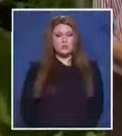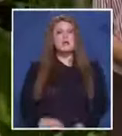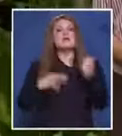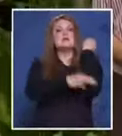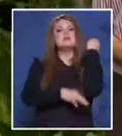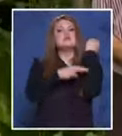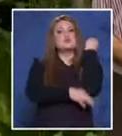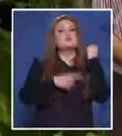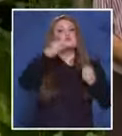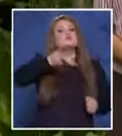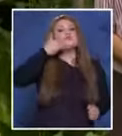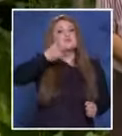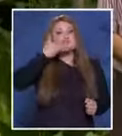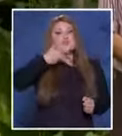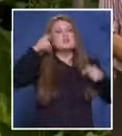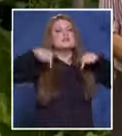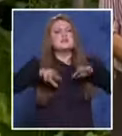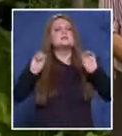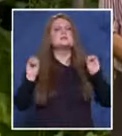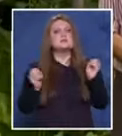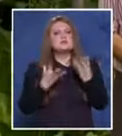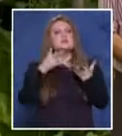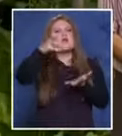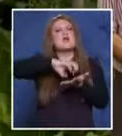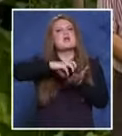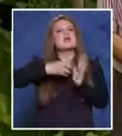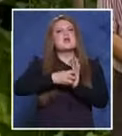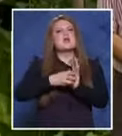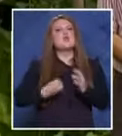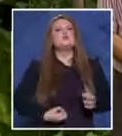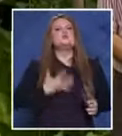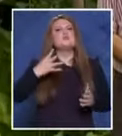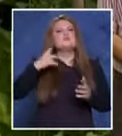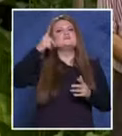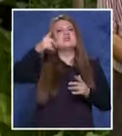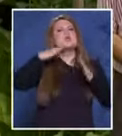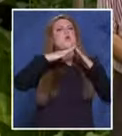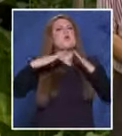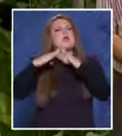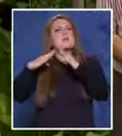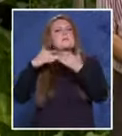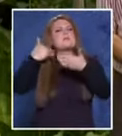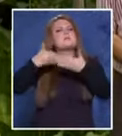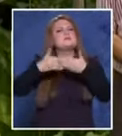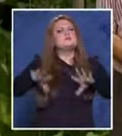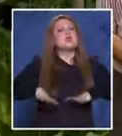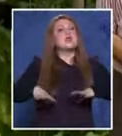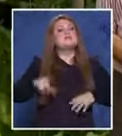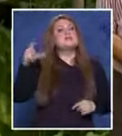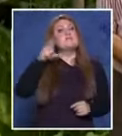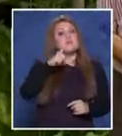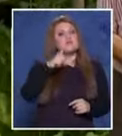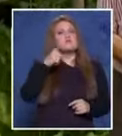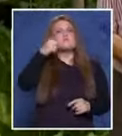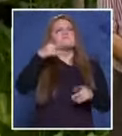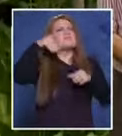Историята, която ще ви разкажа днес, се случва в Махалата Душевски Колиби, в полита на Балкана, близо до Севлиево. В нея са замесени